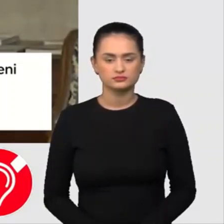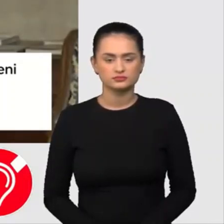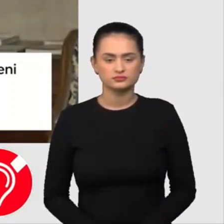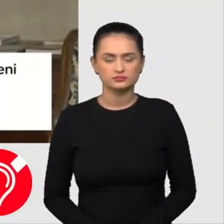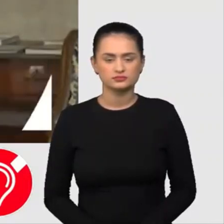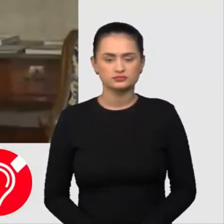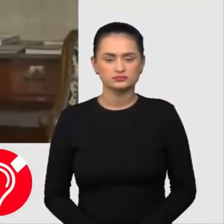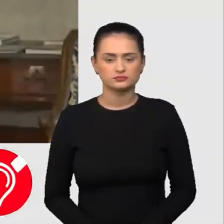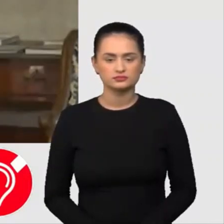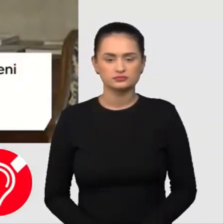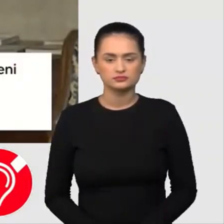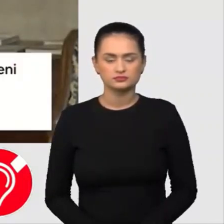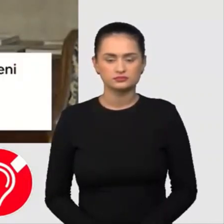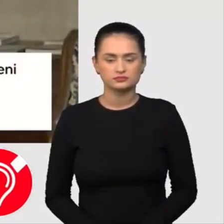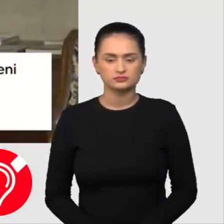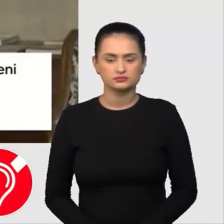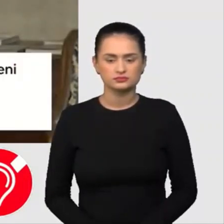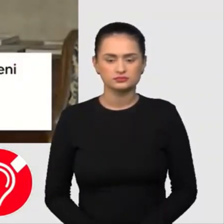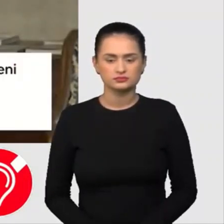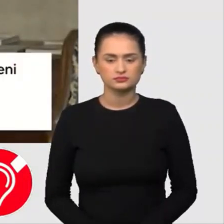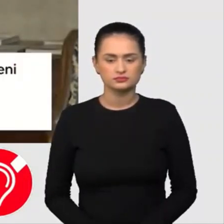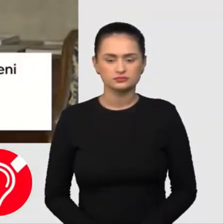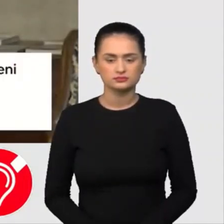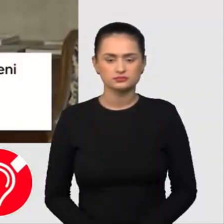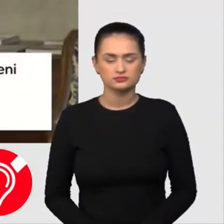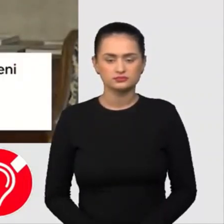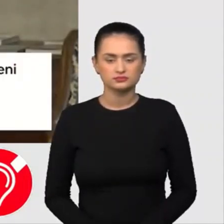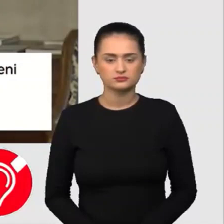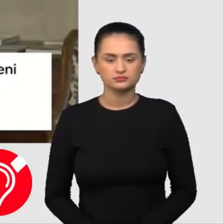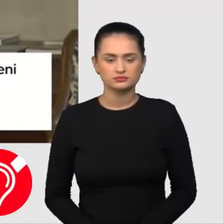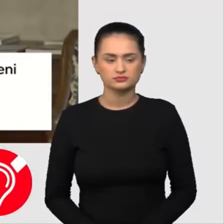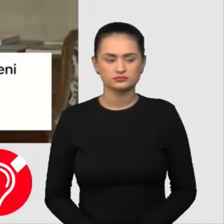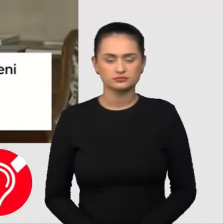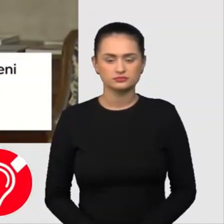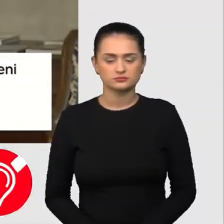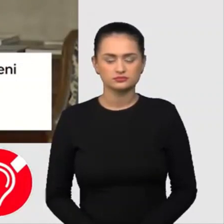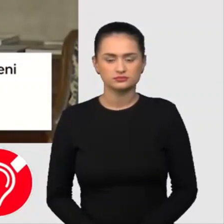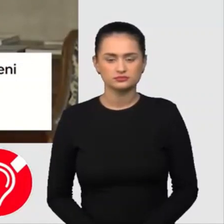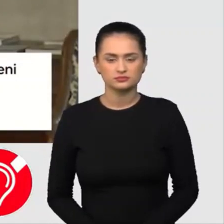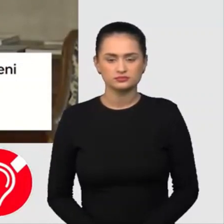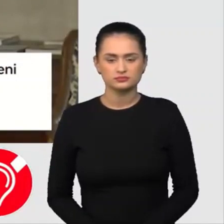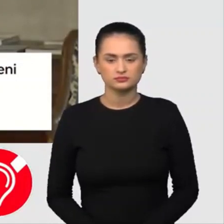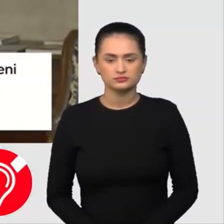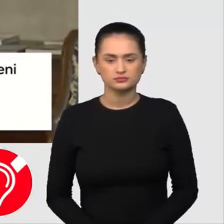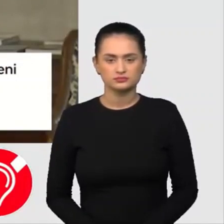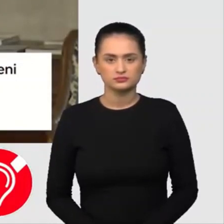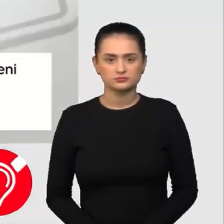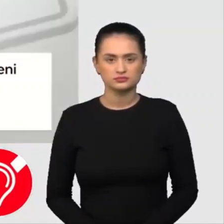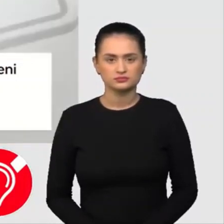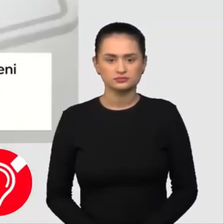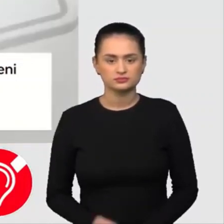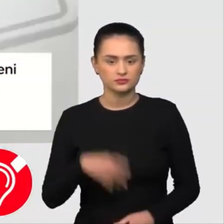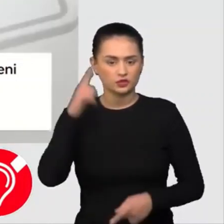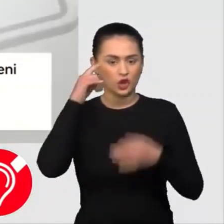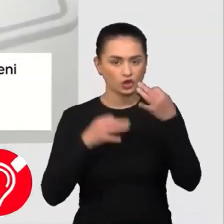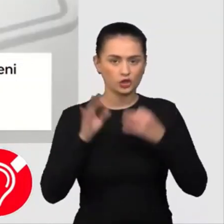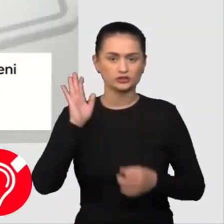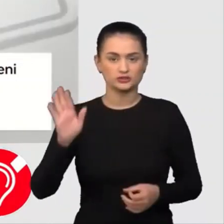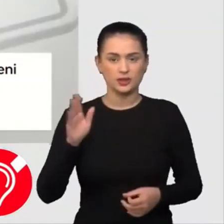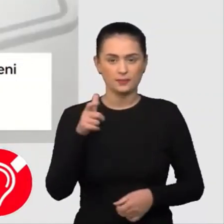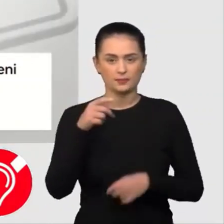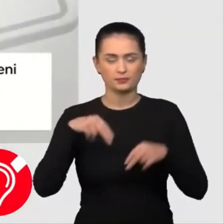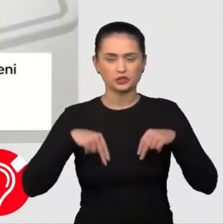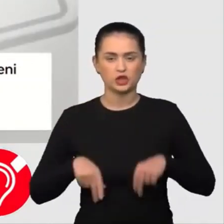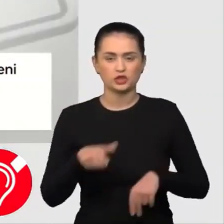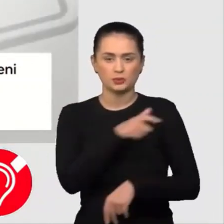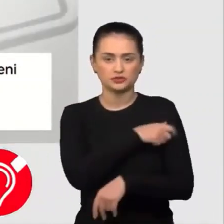guvernamental decât să continuăm și să intensificăm demersurile pentru a ne atinge acest deziderat. Concluzia lui